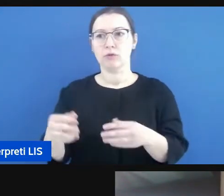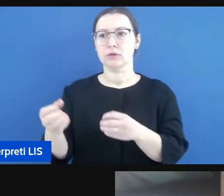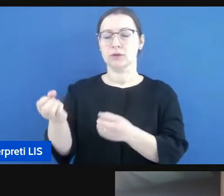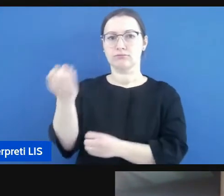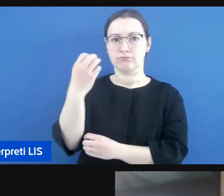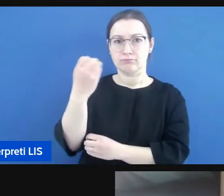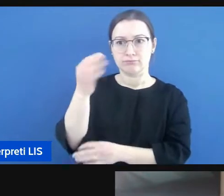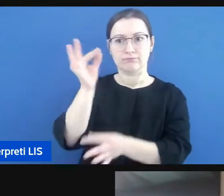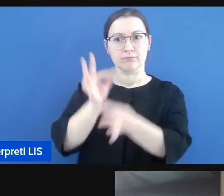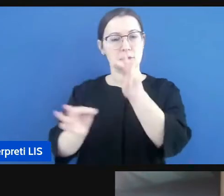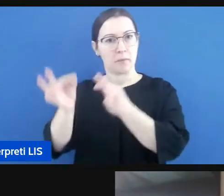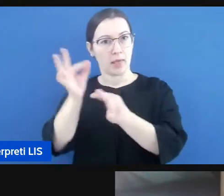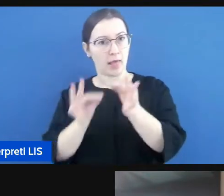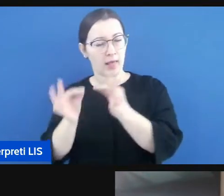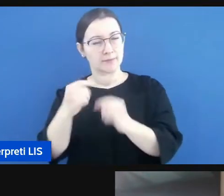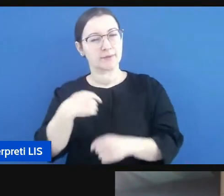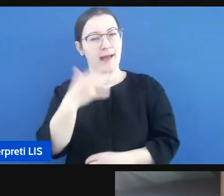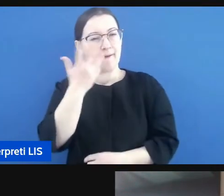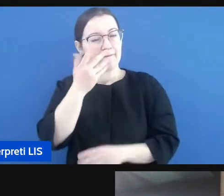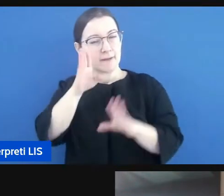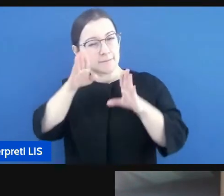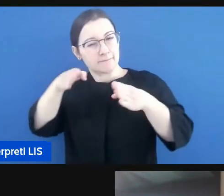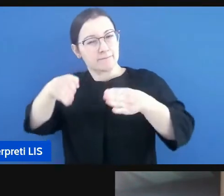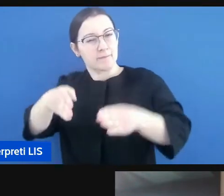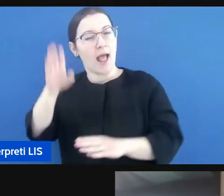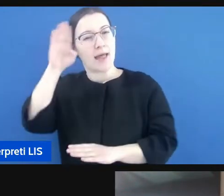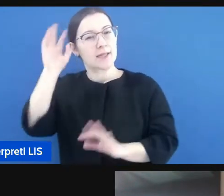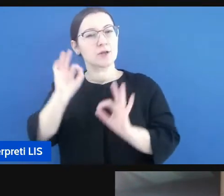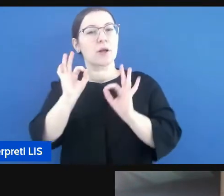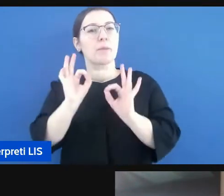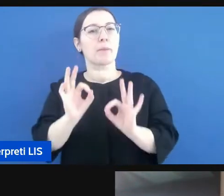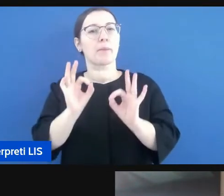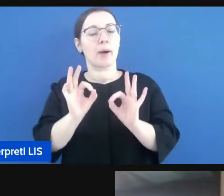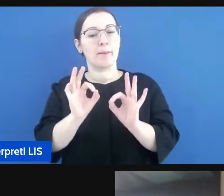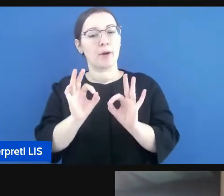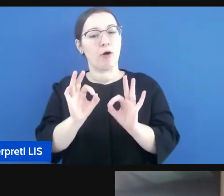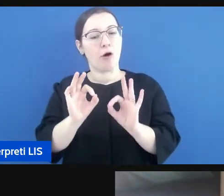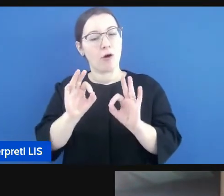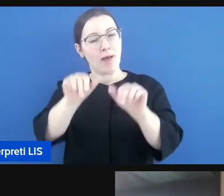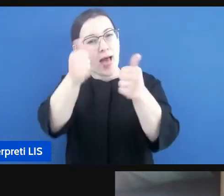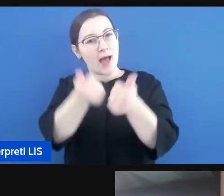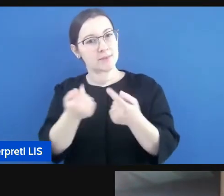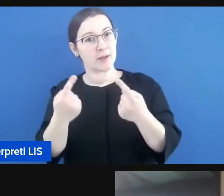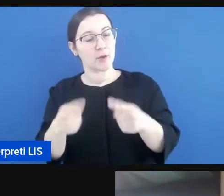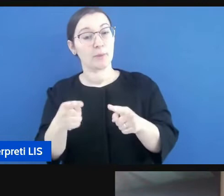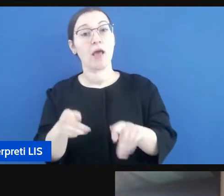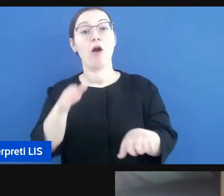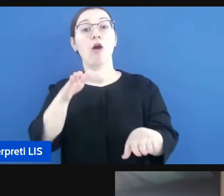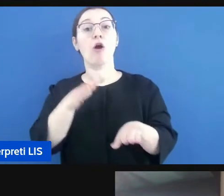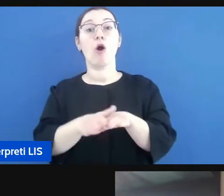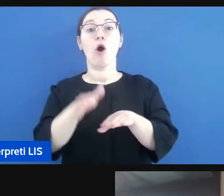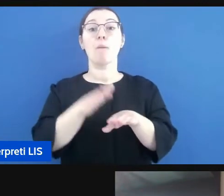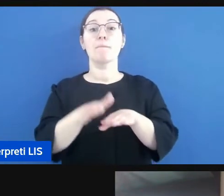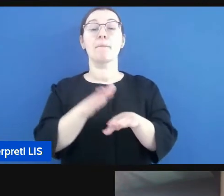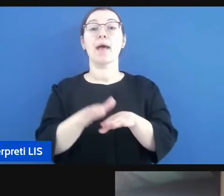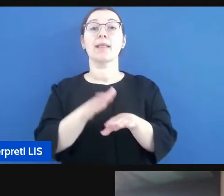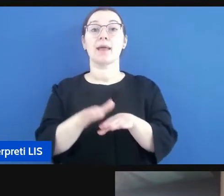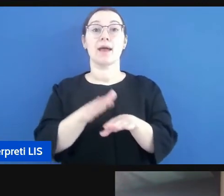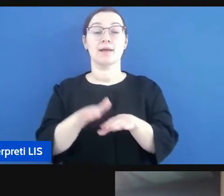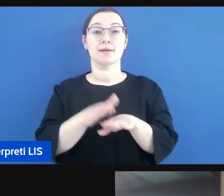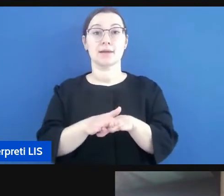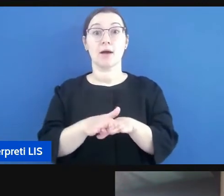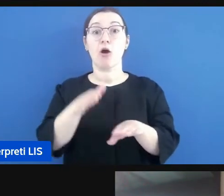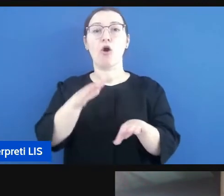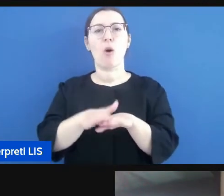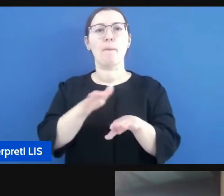Foscari e vorrei focalizzare un po' l'attenzione proprio su questo punto ovvero la competenza non tanto la competenza